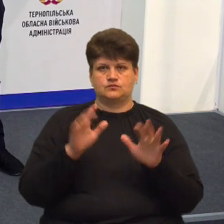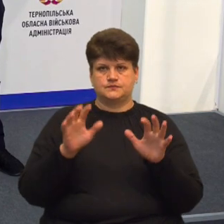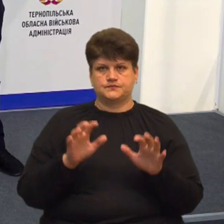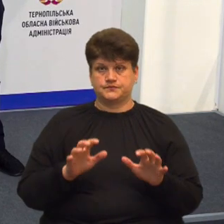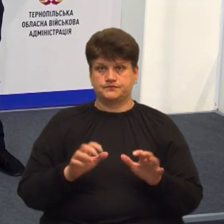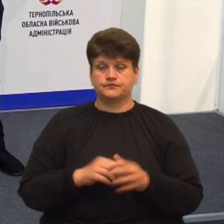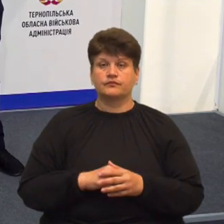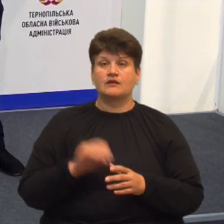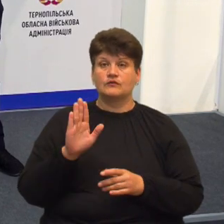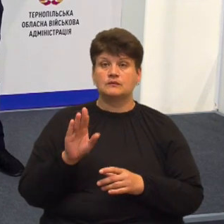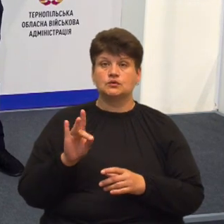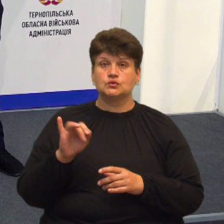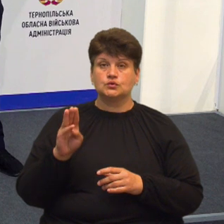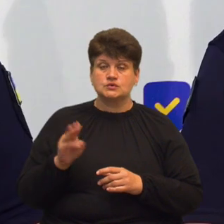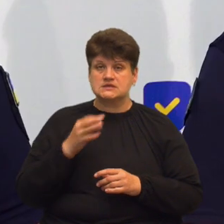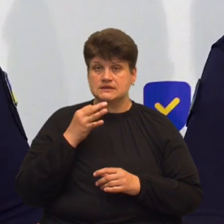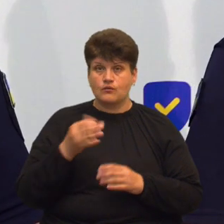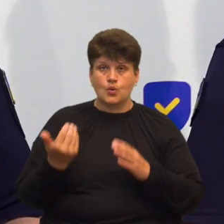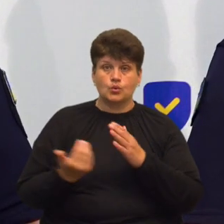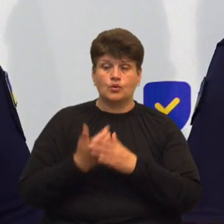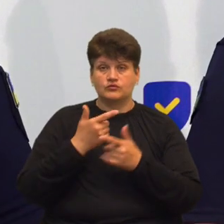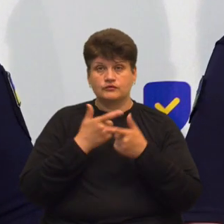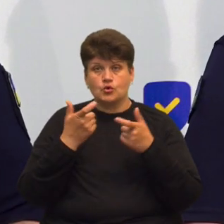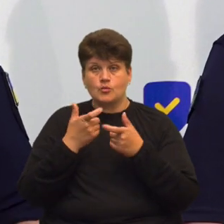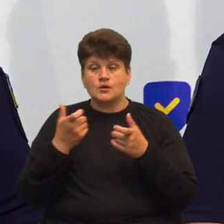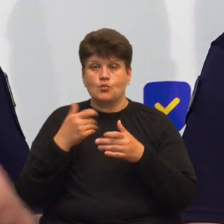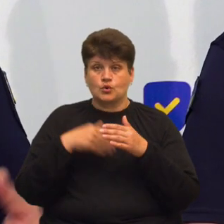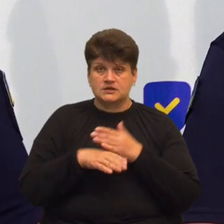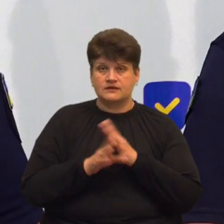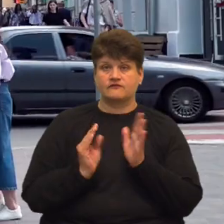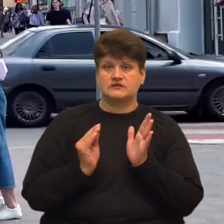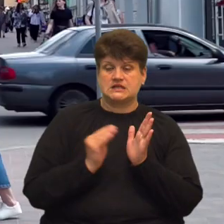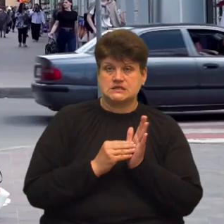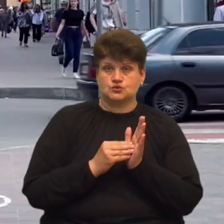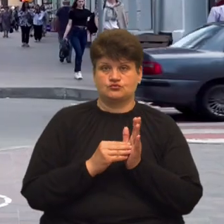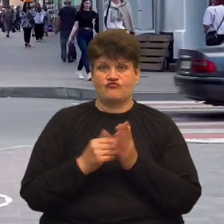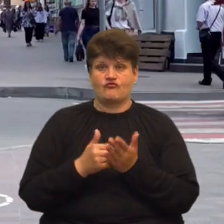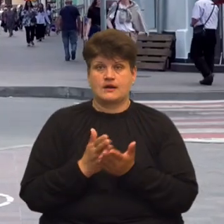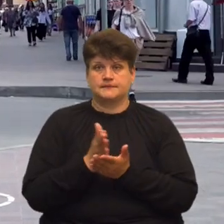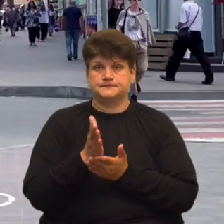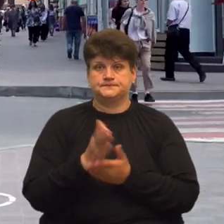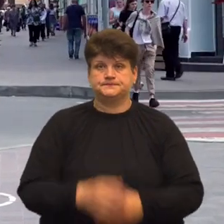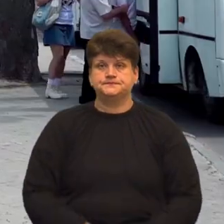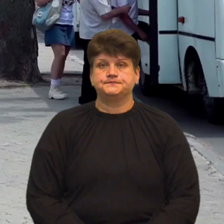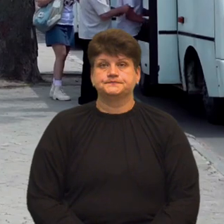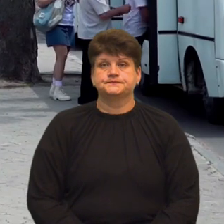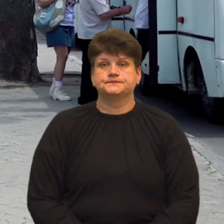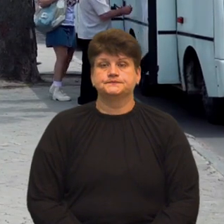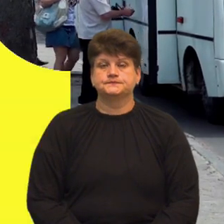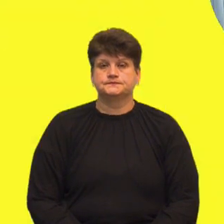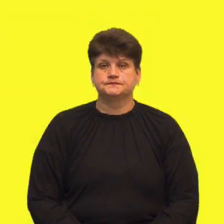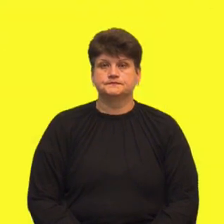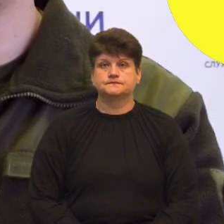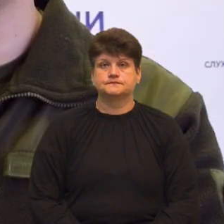Володимир Труш розповів, оновлену інформацію про укриття внесуть до інтерактивної карти. Людмила Петькалець, Андрій Бодак, Суспільне новини